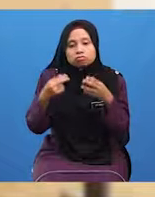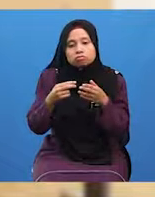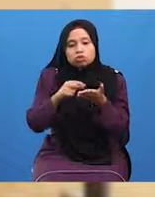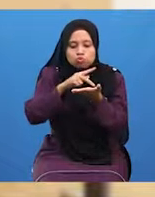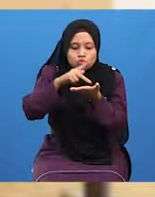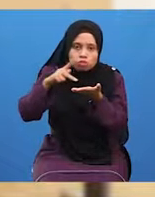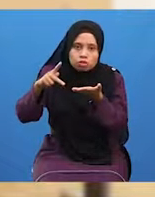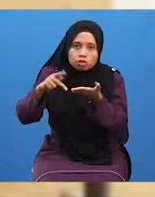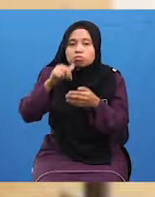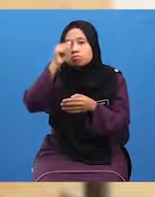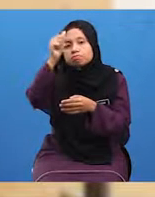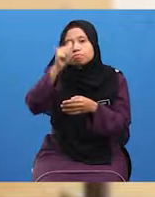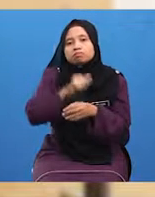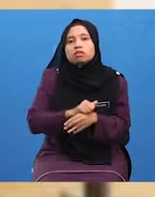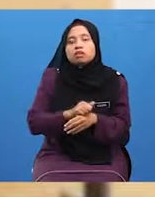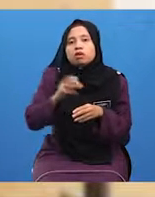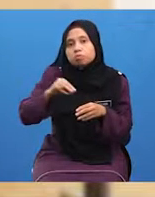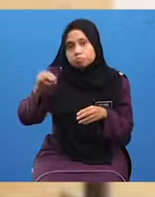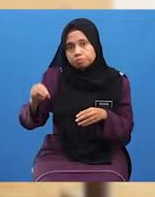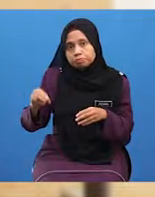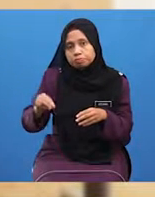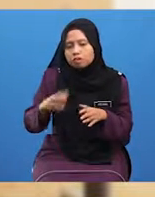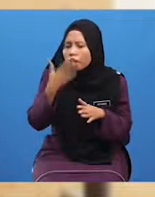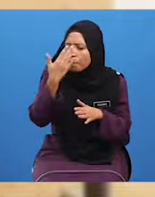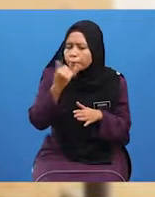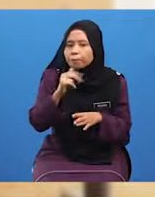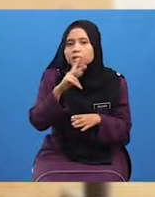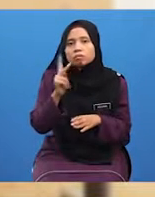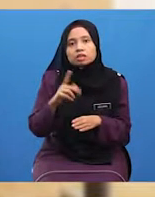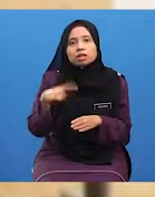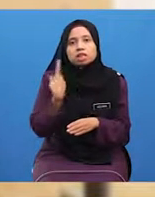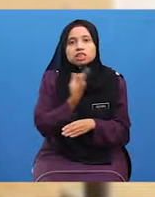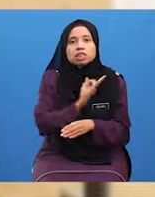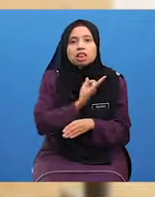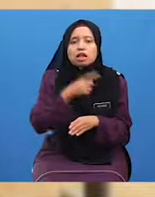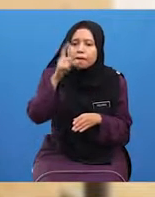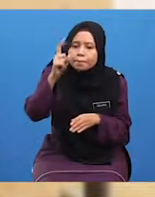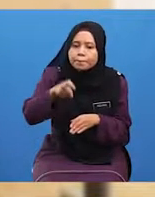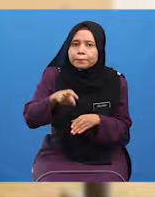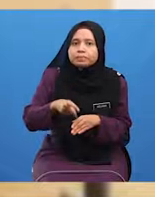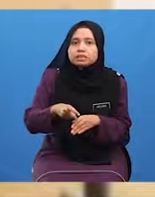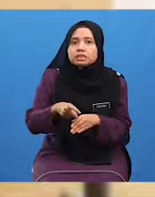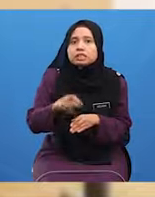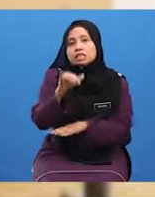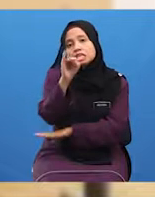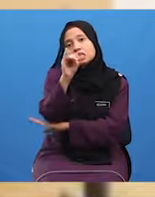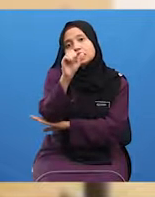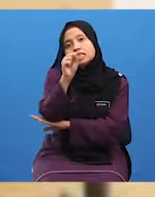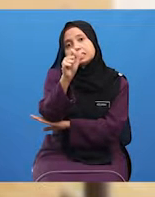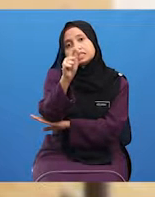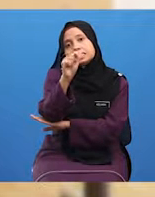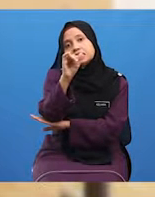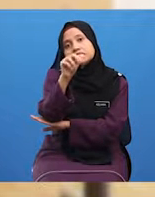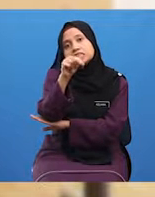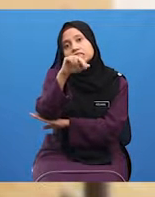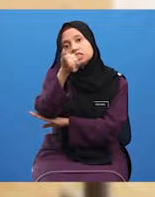Murid-murid, mengapakah kita mesti beristinjak dengan betul?